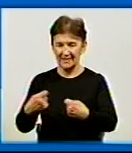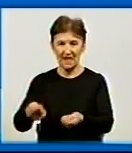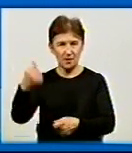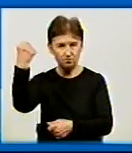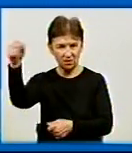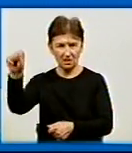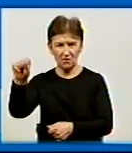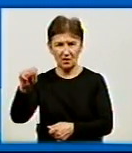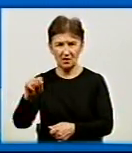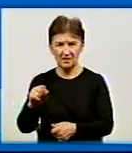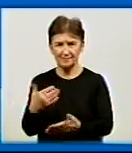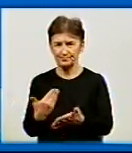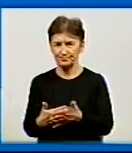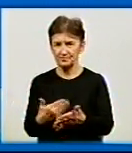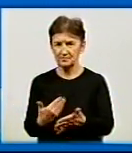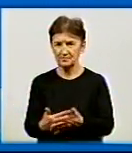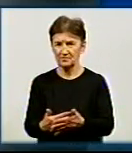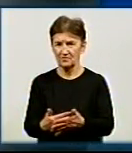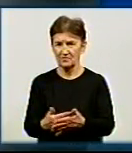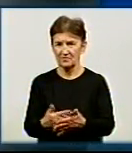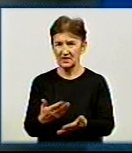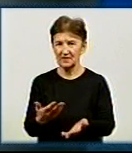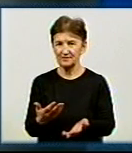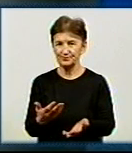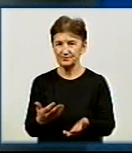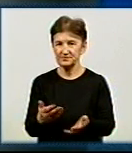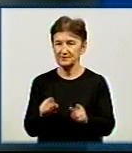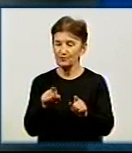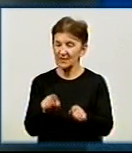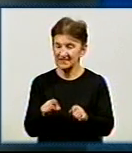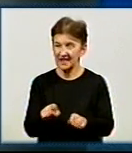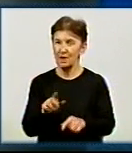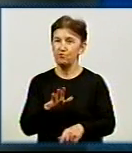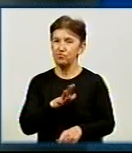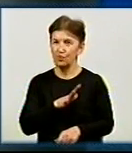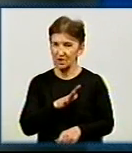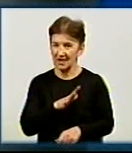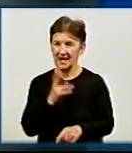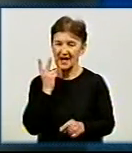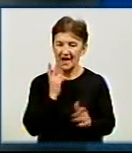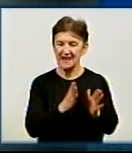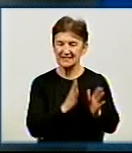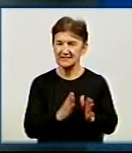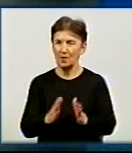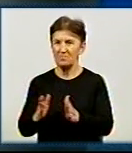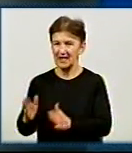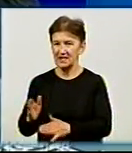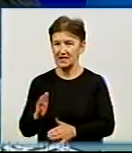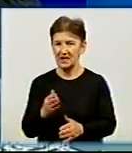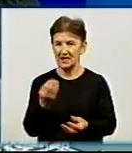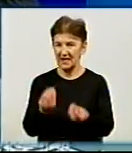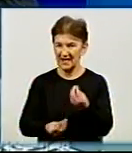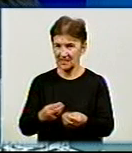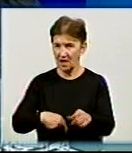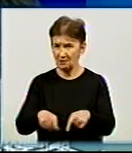«Луксандрія» в цій номінації. Наприклад, перемога над київським «Динамо». Ні, це було стабільна гра протягом року